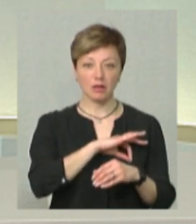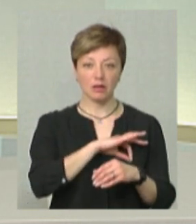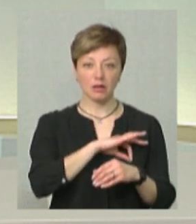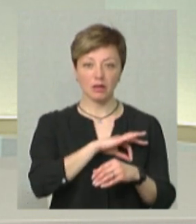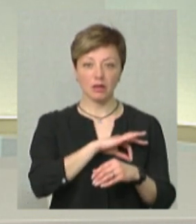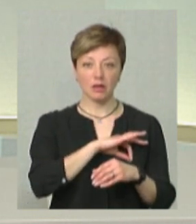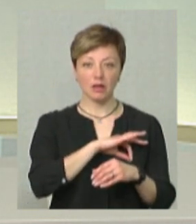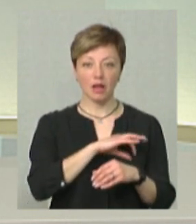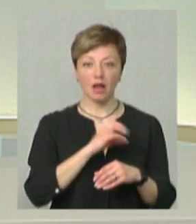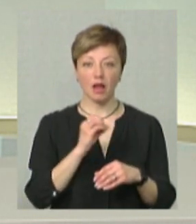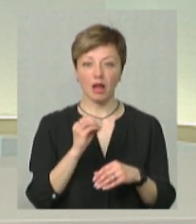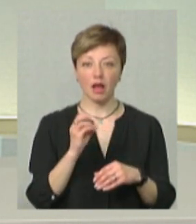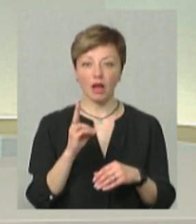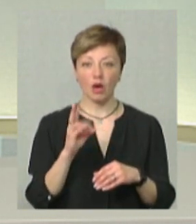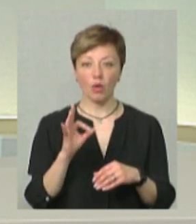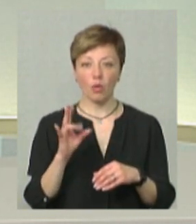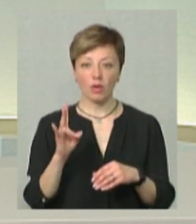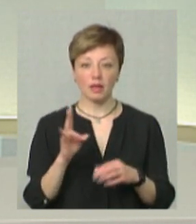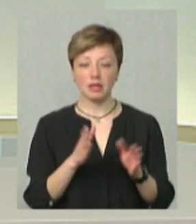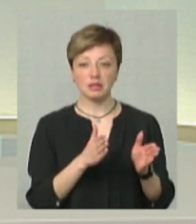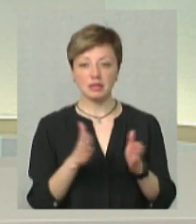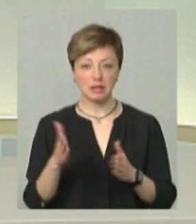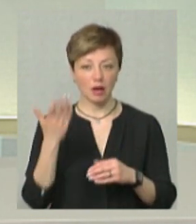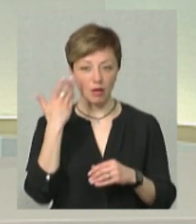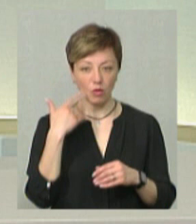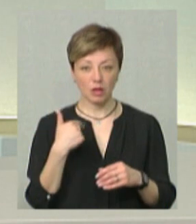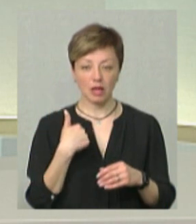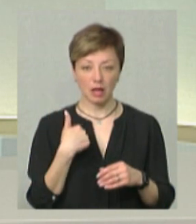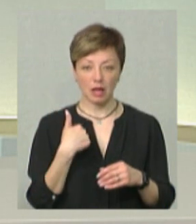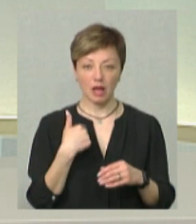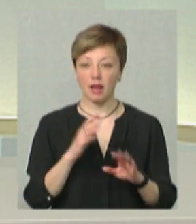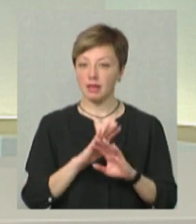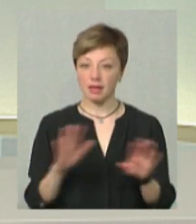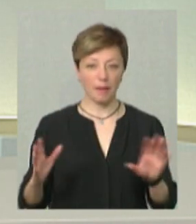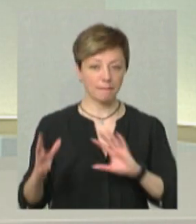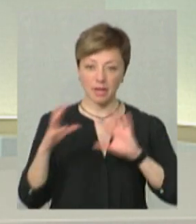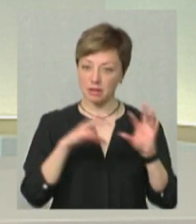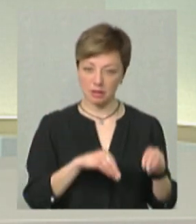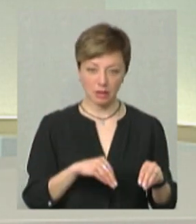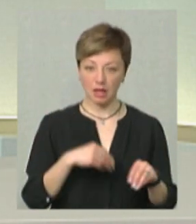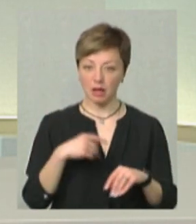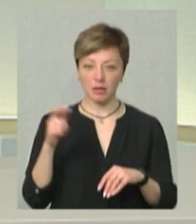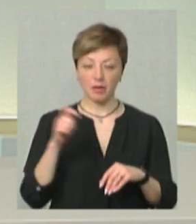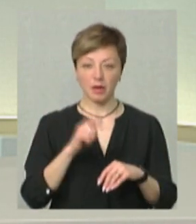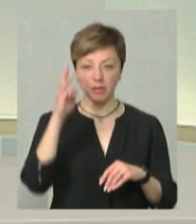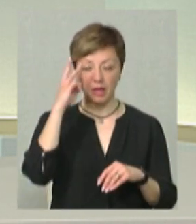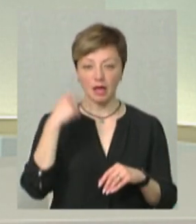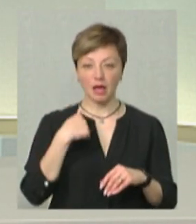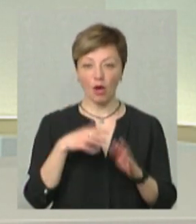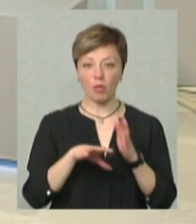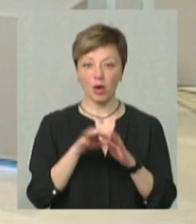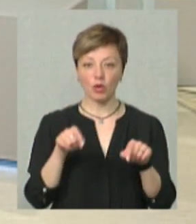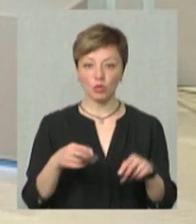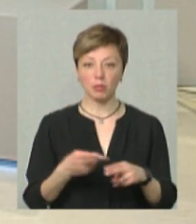екосистема. Я на переселенця, я приїхав у Хмельницьк, я його обрав, тому що тут